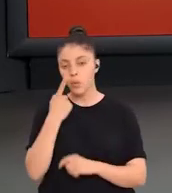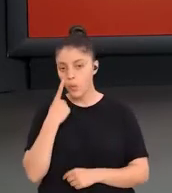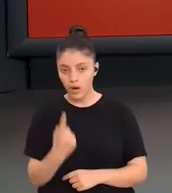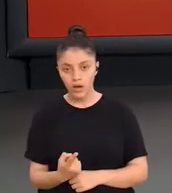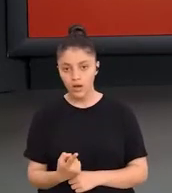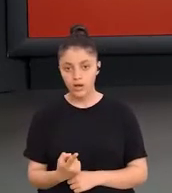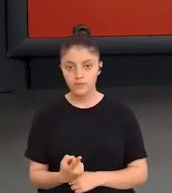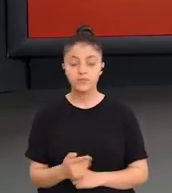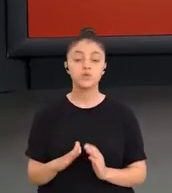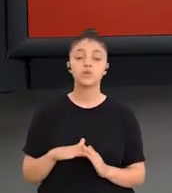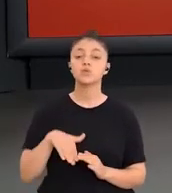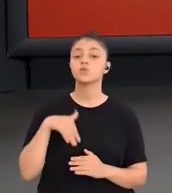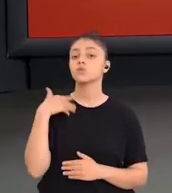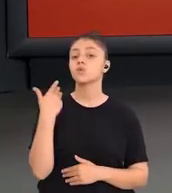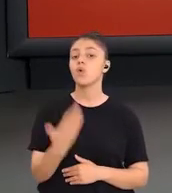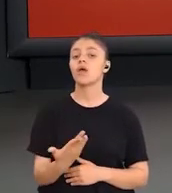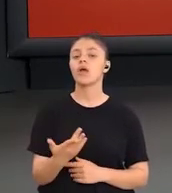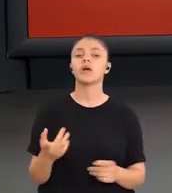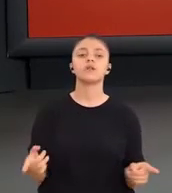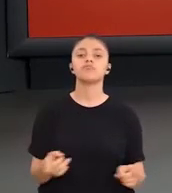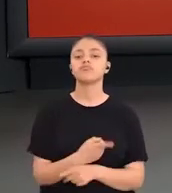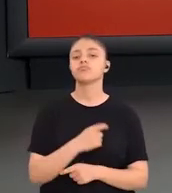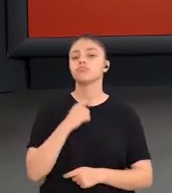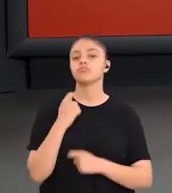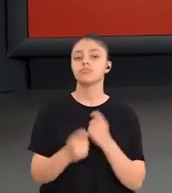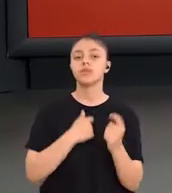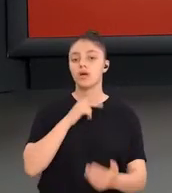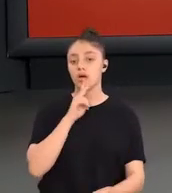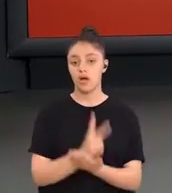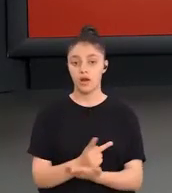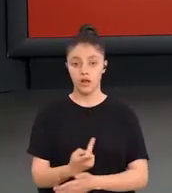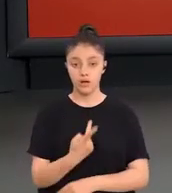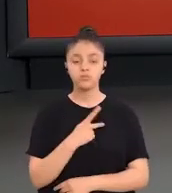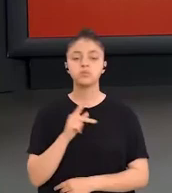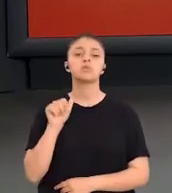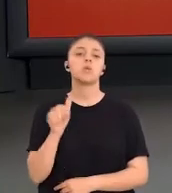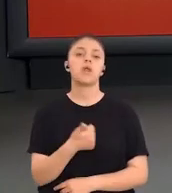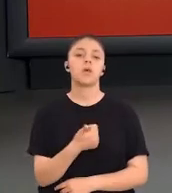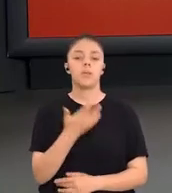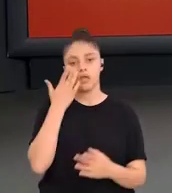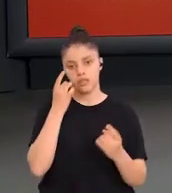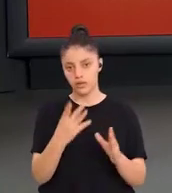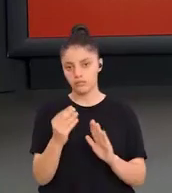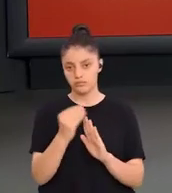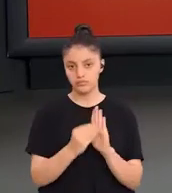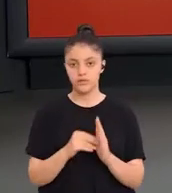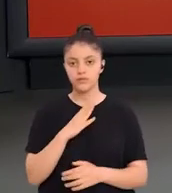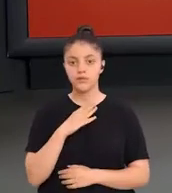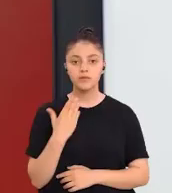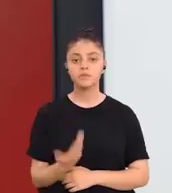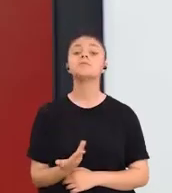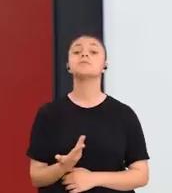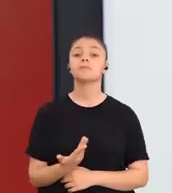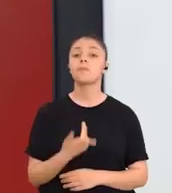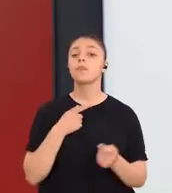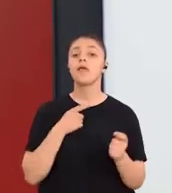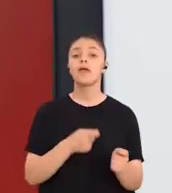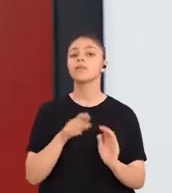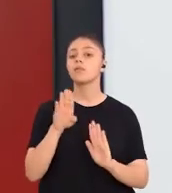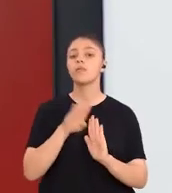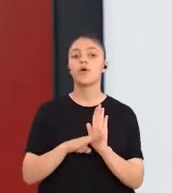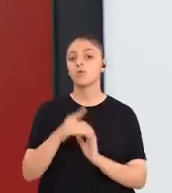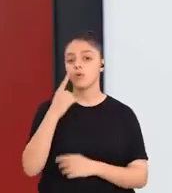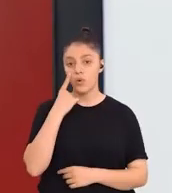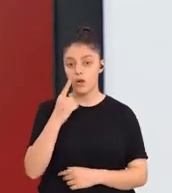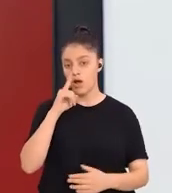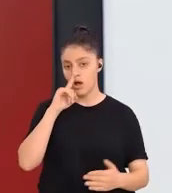devimsel olması sonraki ögelerde alacağımız kararların önemli bir belirleyicisidir. Ve bir